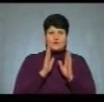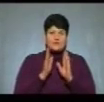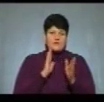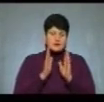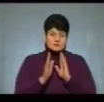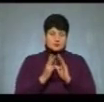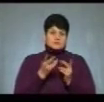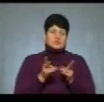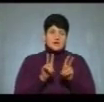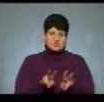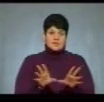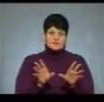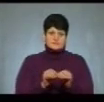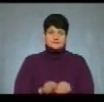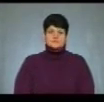Залишайтеся з нами.